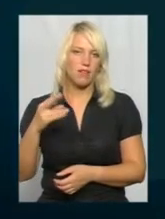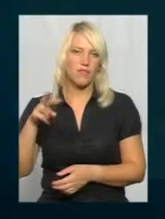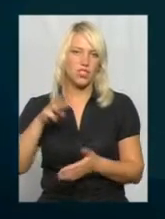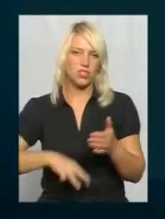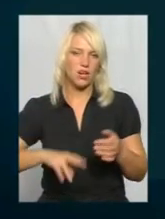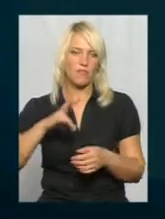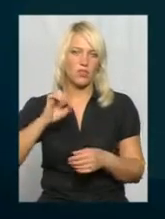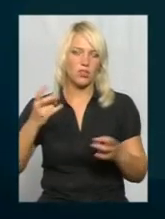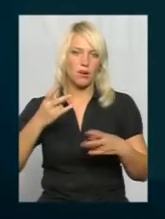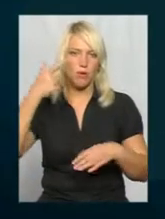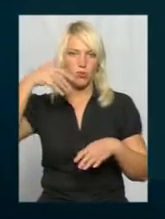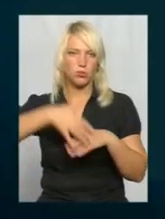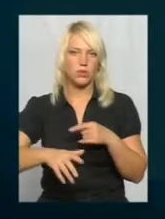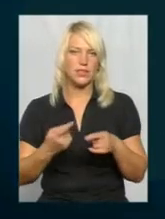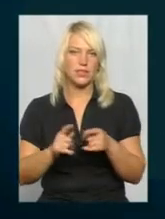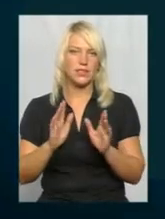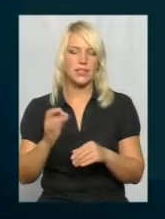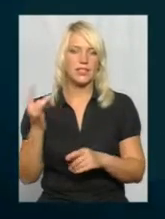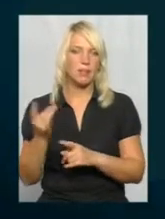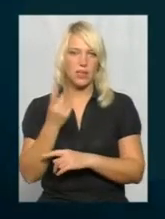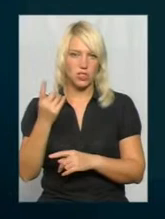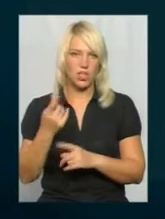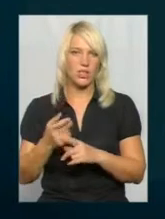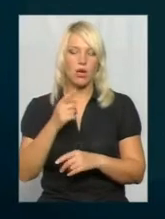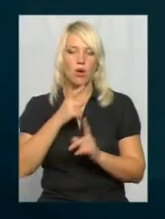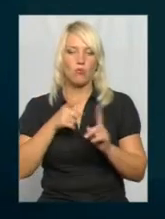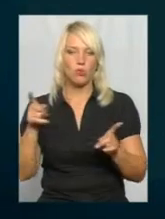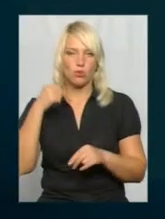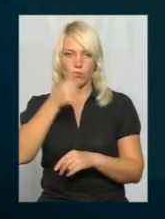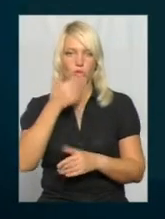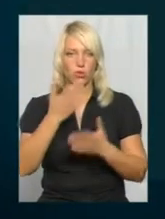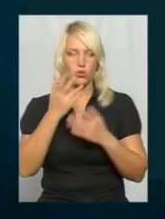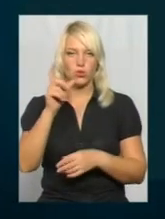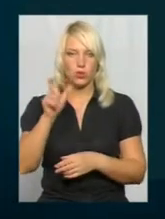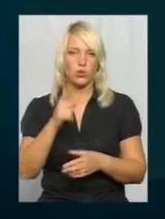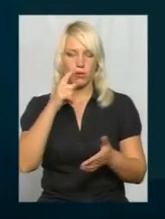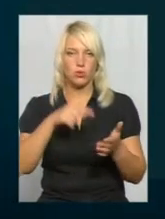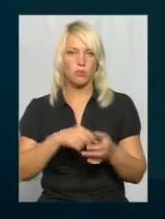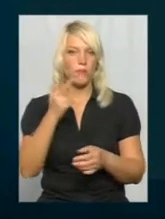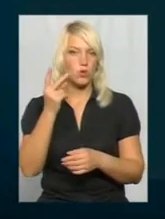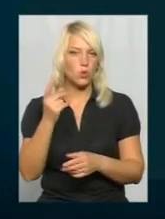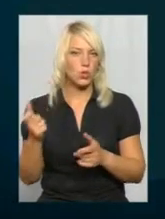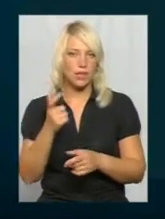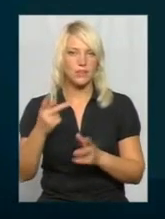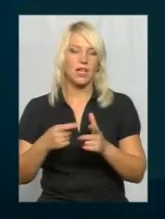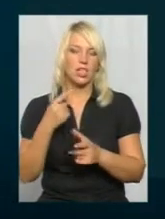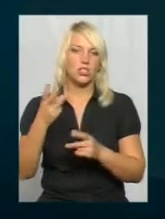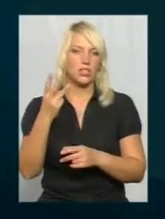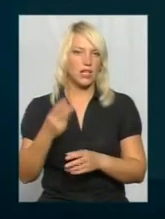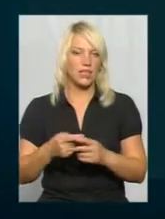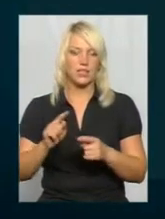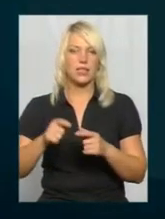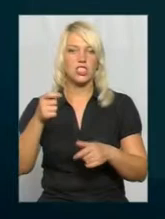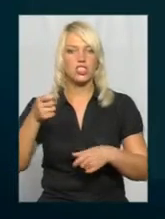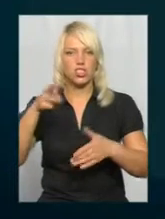потрібно розуміти, що це тільки за перший раз протягом року. Якщо особа попадається в другий чи в третій, адмістична відповідальність і штраф